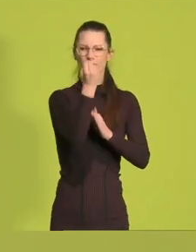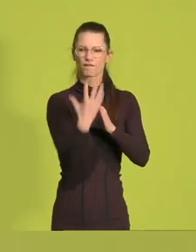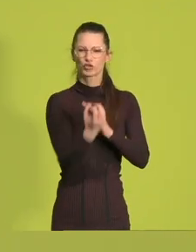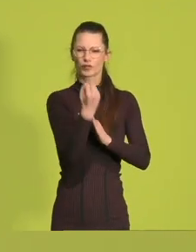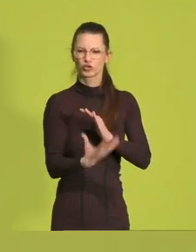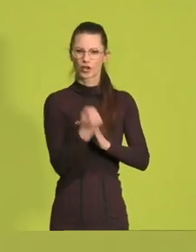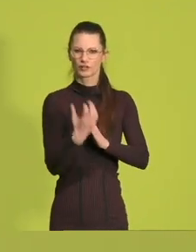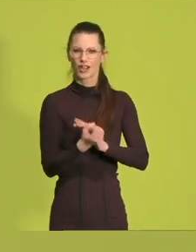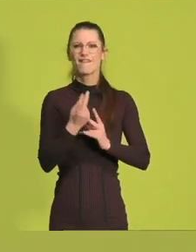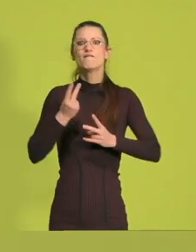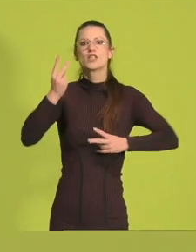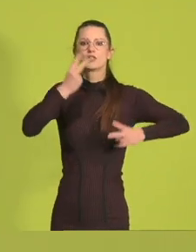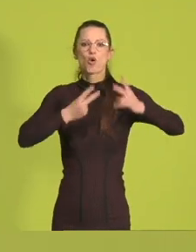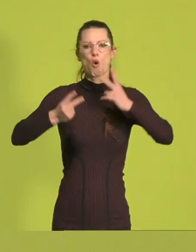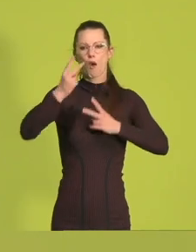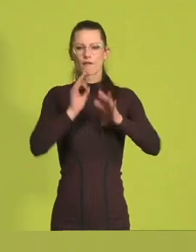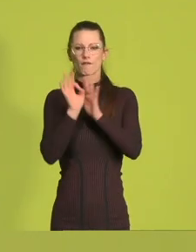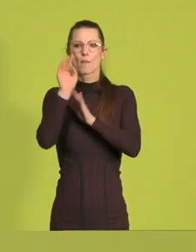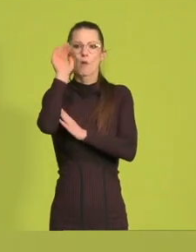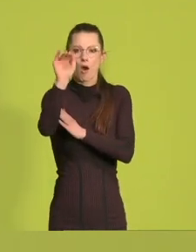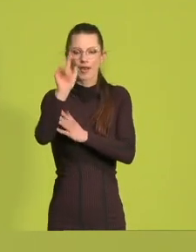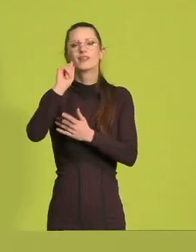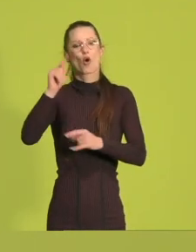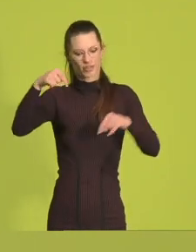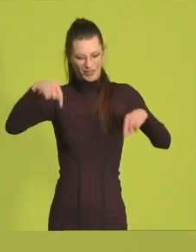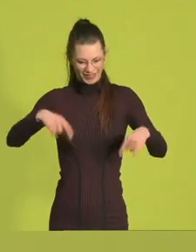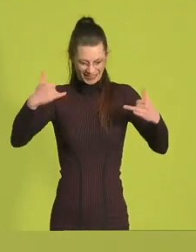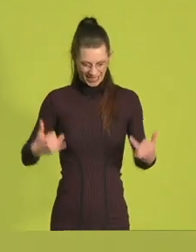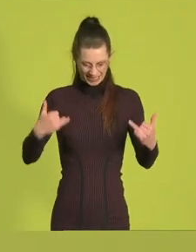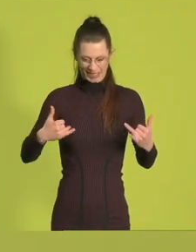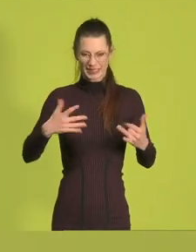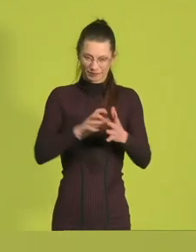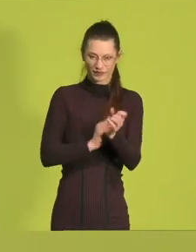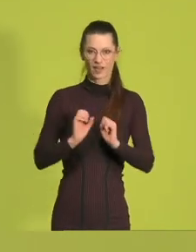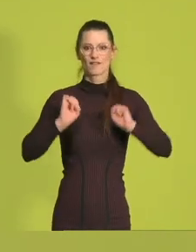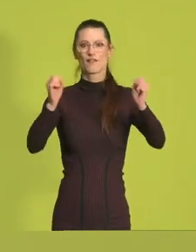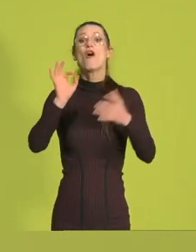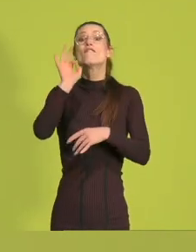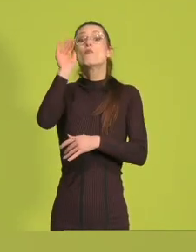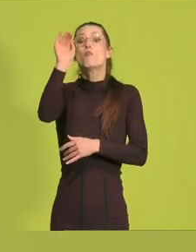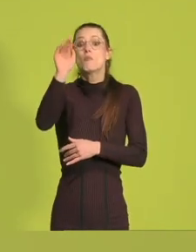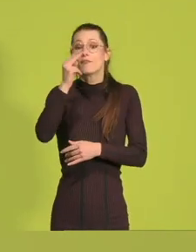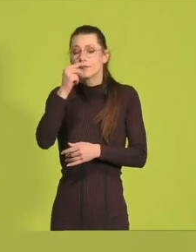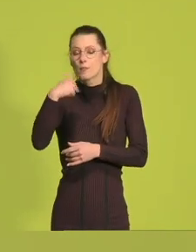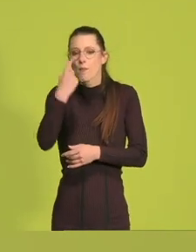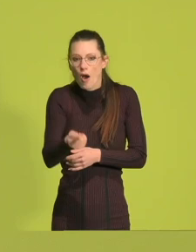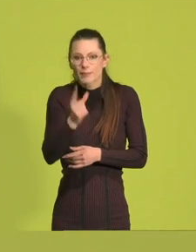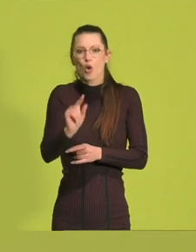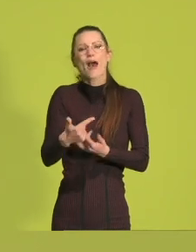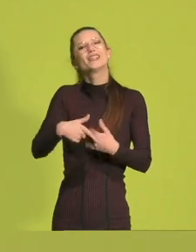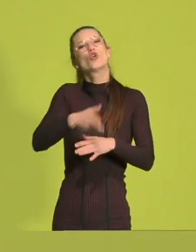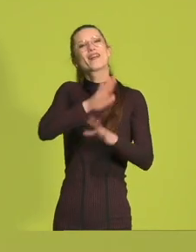und Plänen für heute. Unsere Vision für morgen, sichern wir die Zukunft Nordrhein-Westfalens